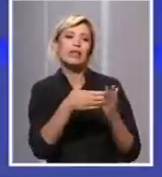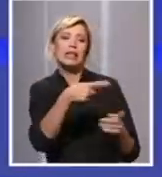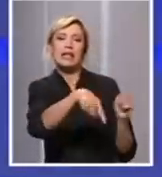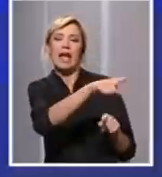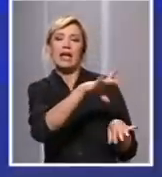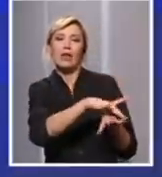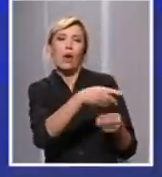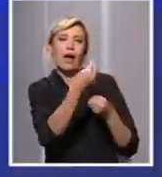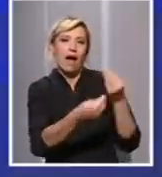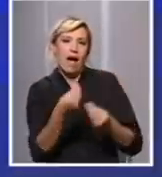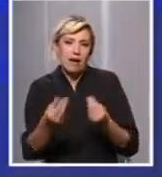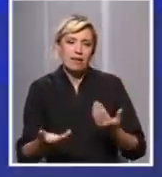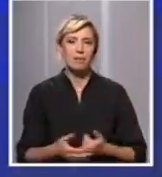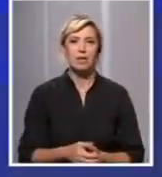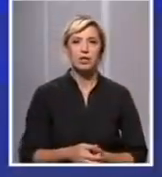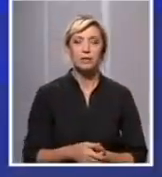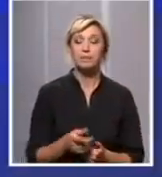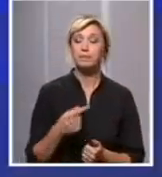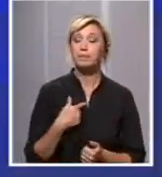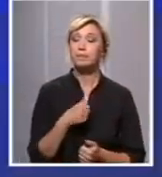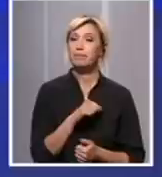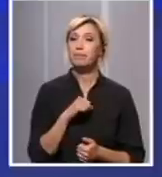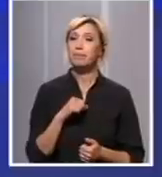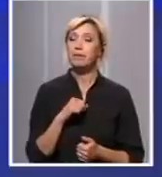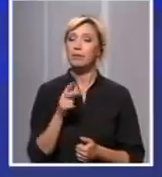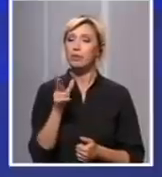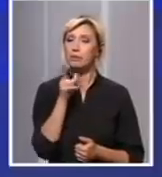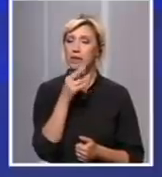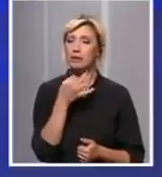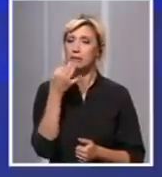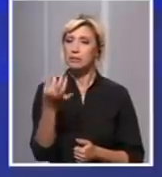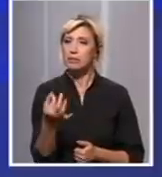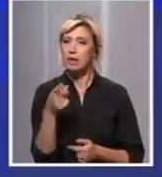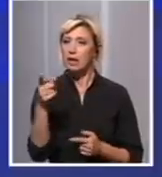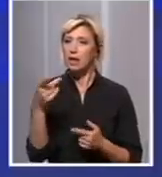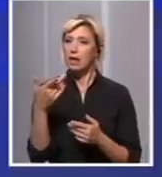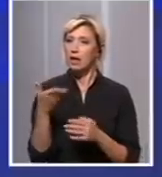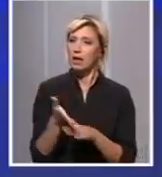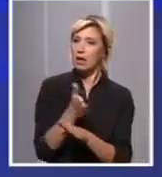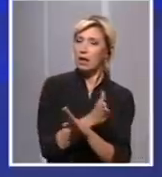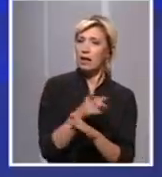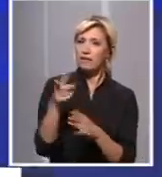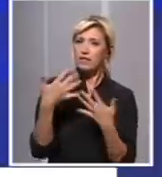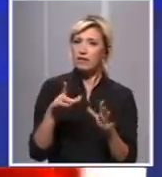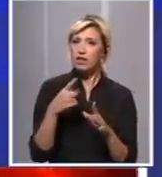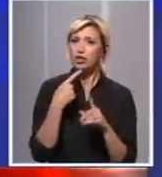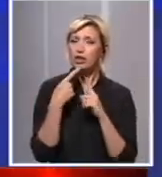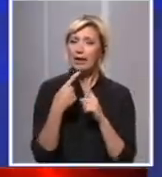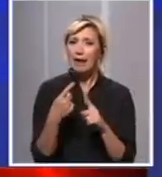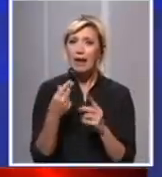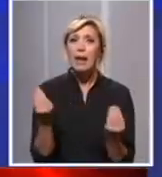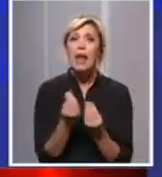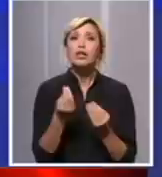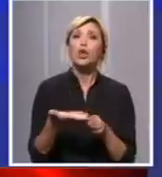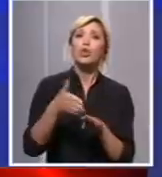kažite, ja bih samo htela da skrenem pažnje na vaše pitanje, jer ste nas pitali da li imate još nešto da nam detaljnije kažete osim da poštujemo ove